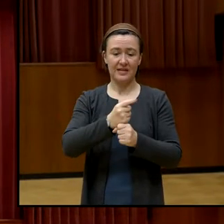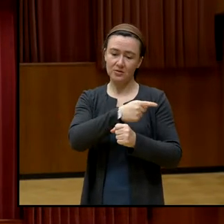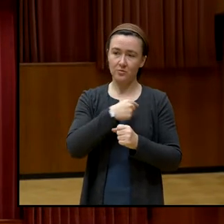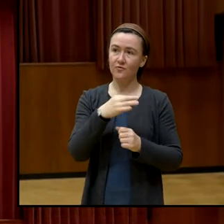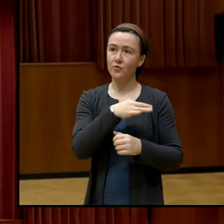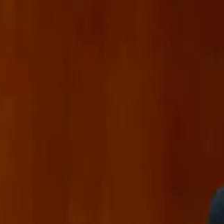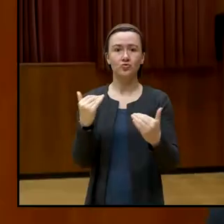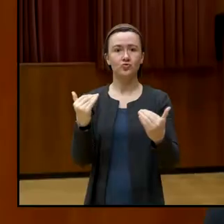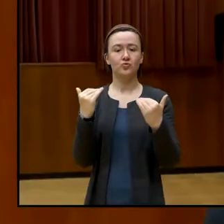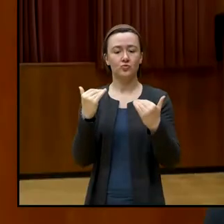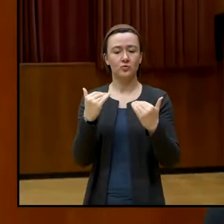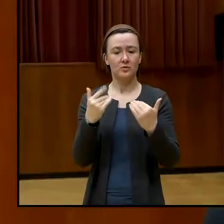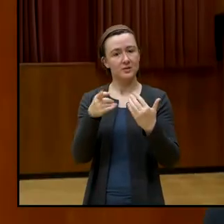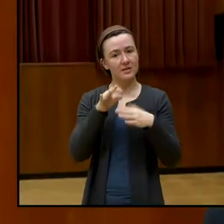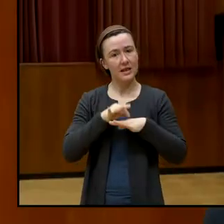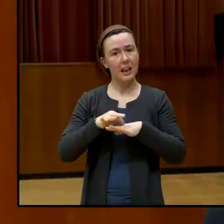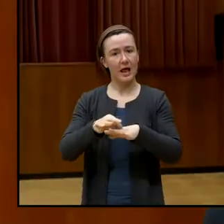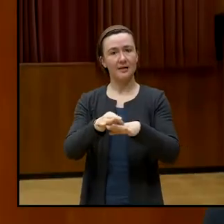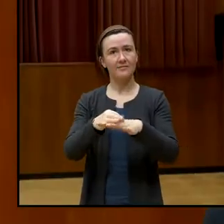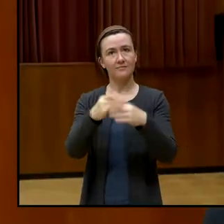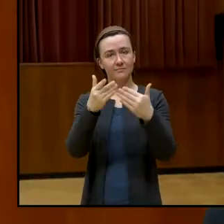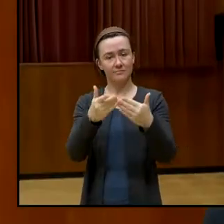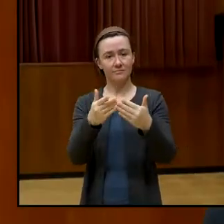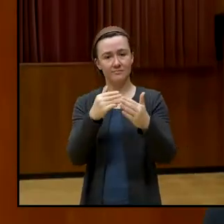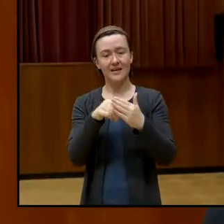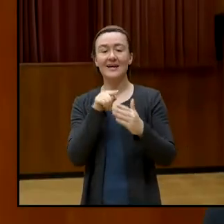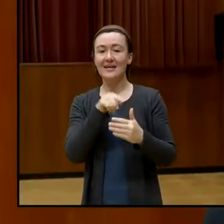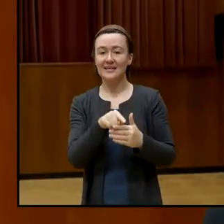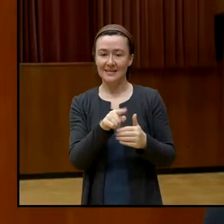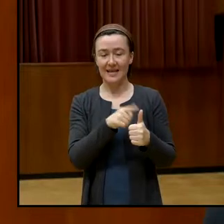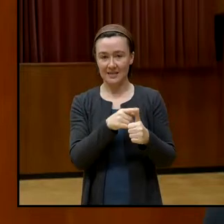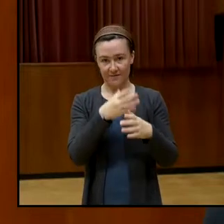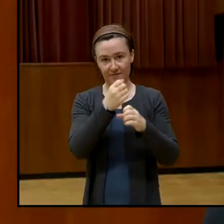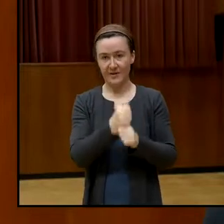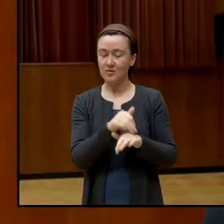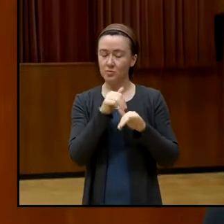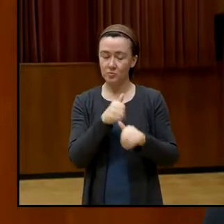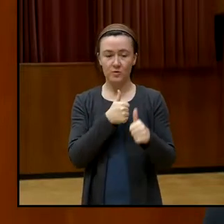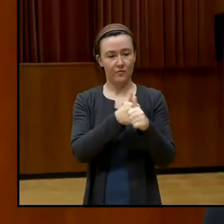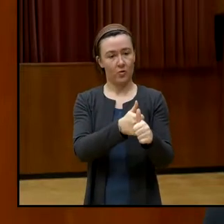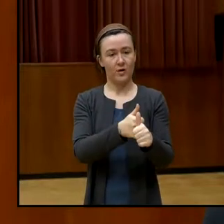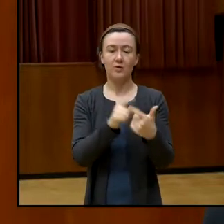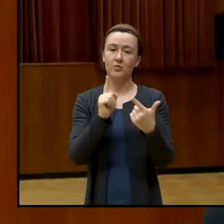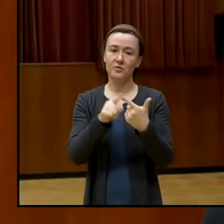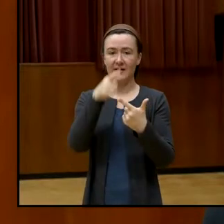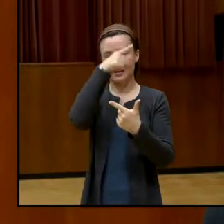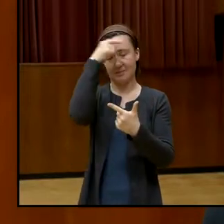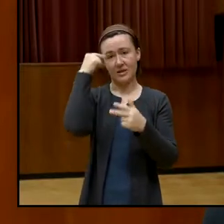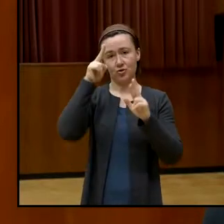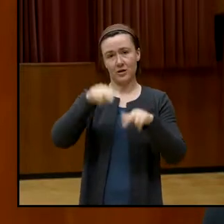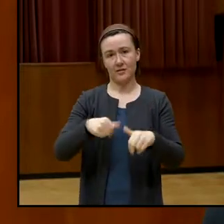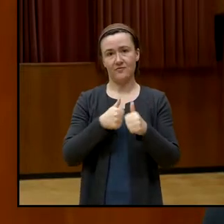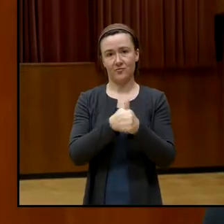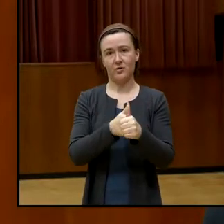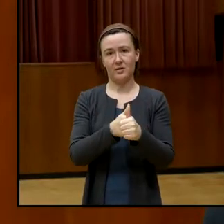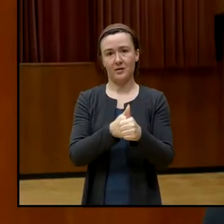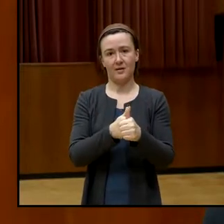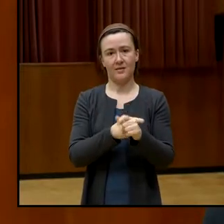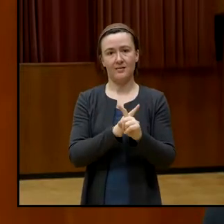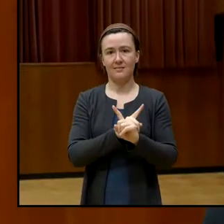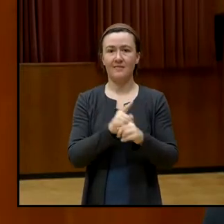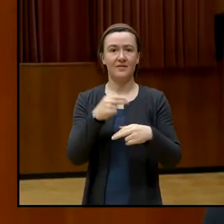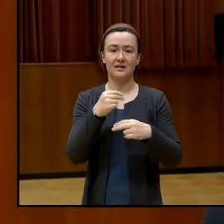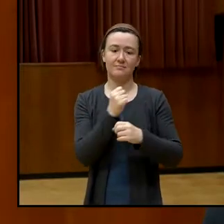die unsere Leitplanken sind, nicht verletzen und zweitens die Menschenrechte. Das ist das Um und Auf. Es gibt einen dritten Bogen dazu,